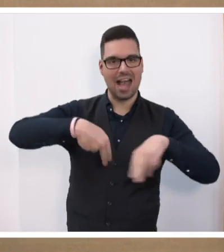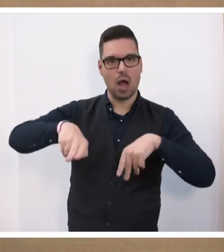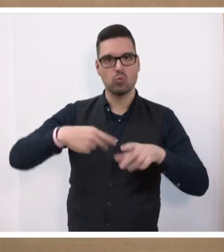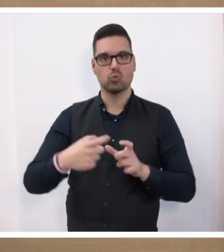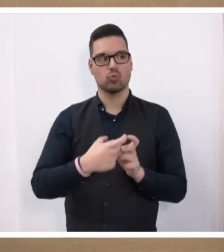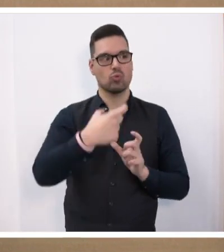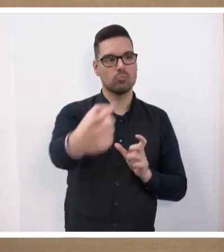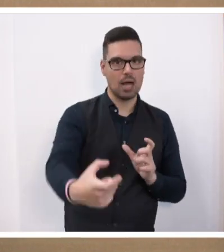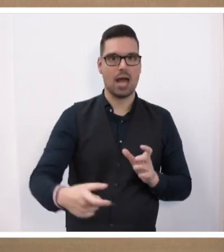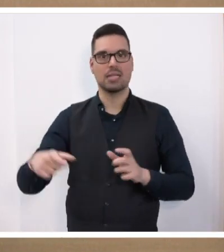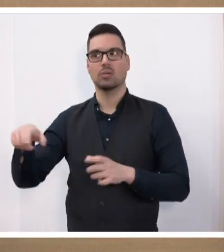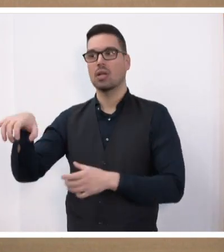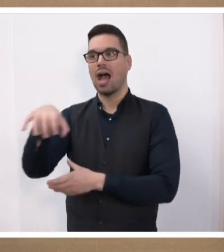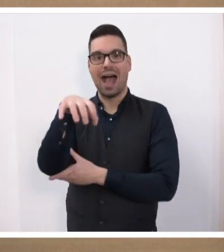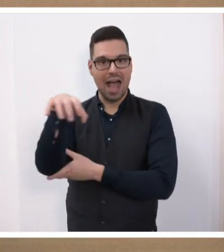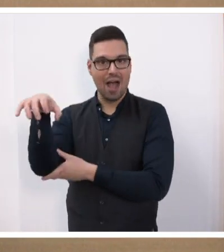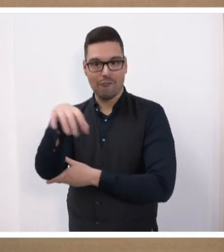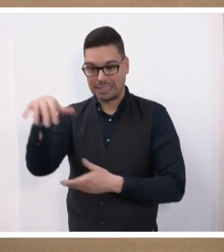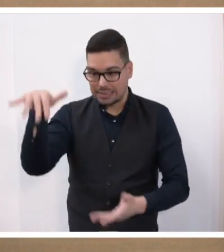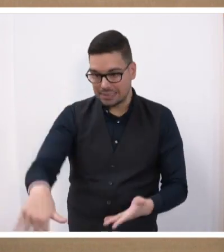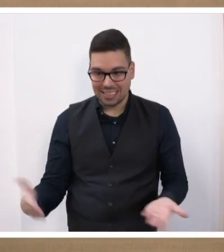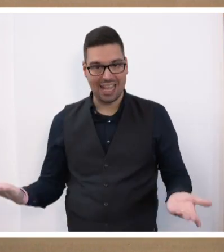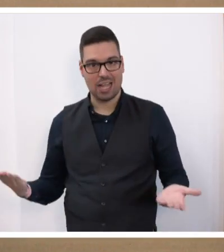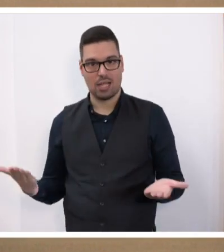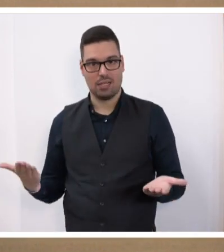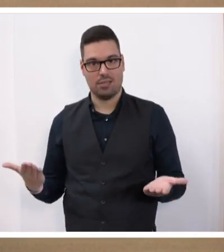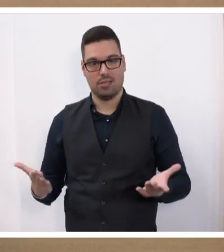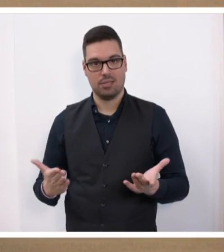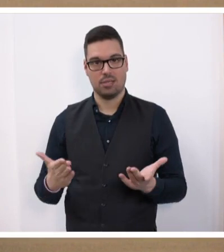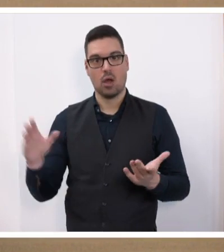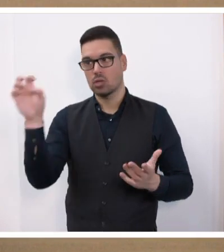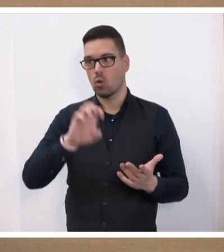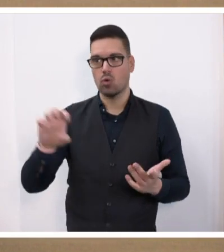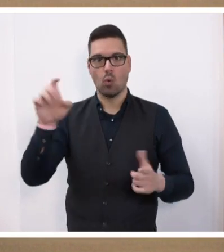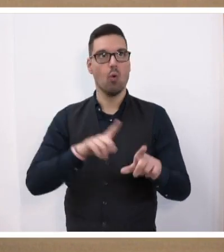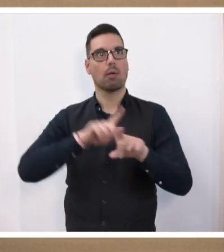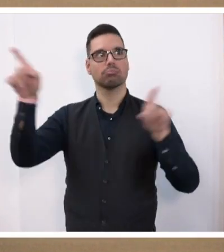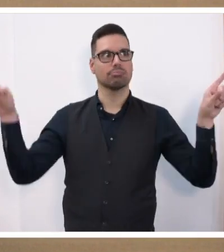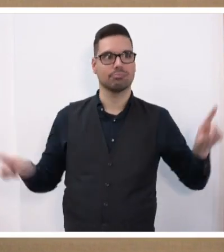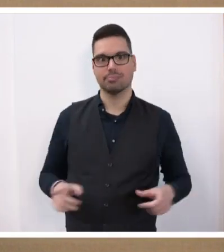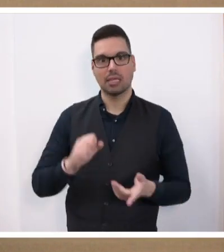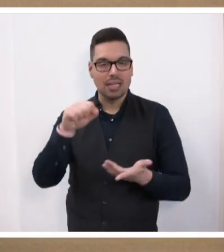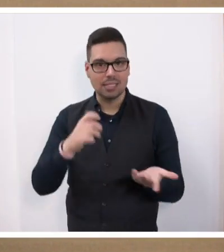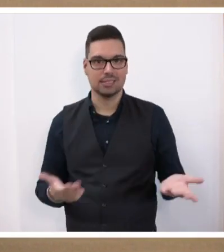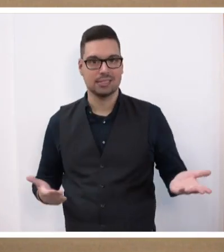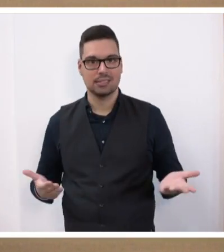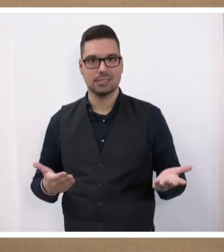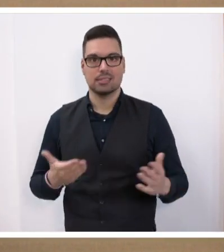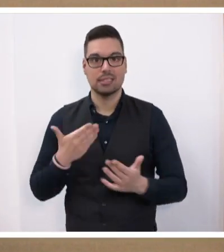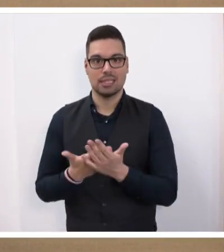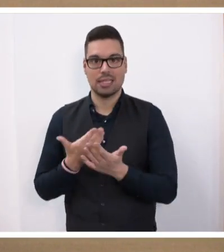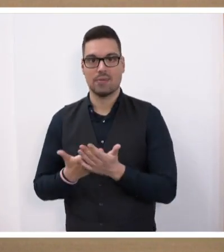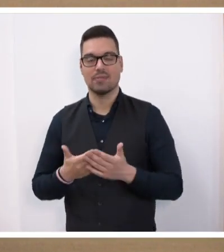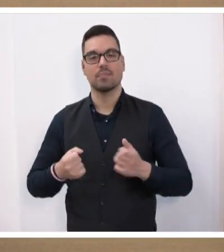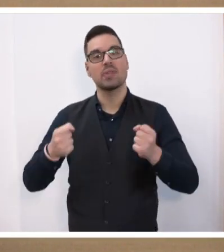größten Binnenhäfen Deutschlands und eben auch mitten im Herzen Europas. Und wir haben auch klar formuliert, wenn es mit einem